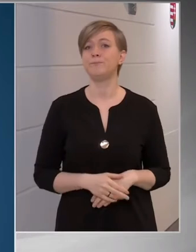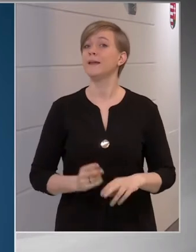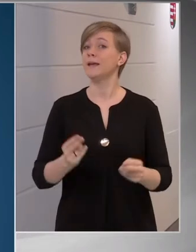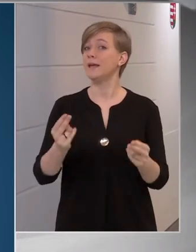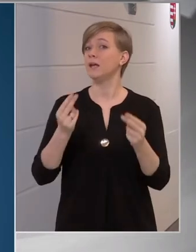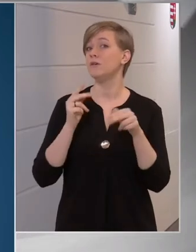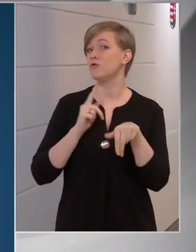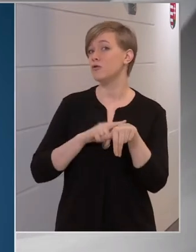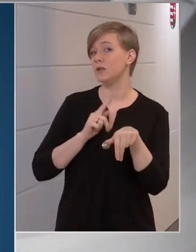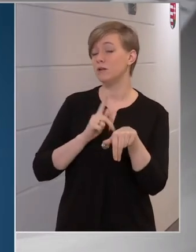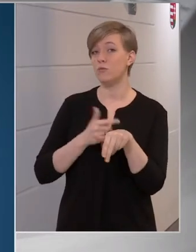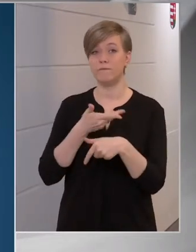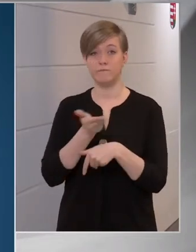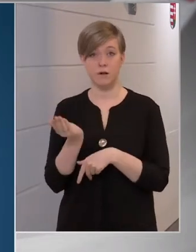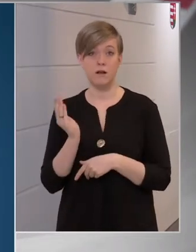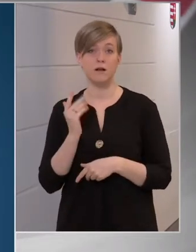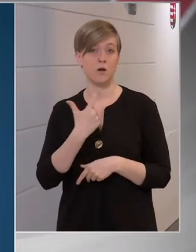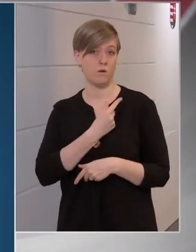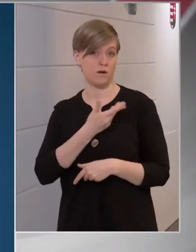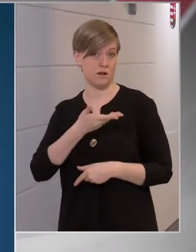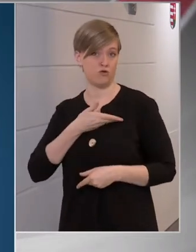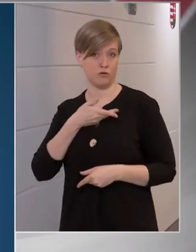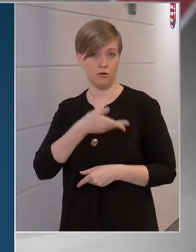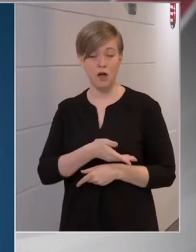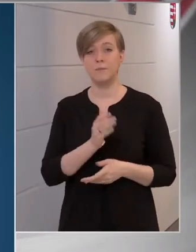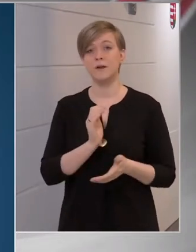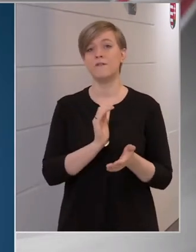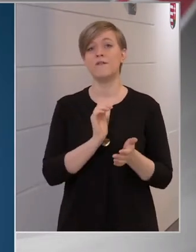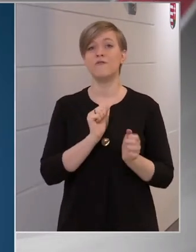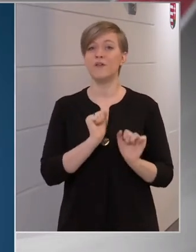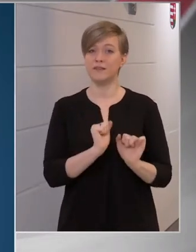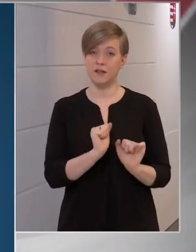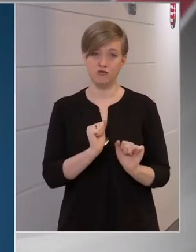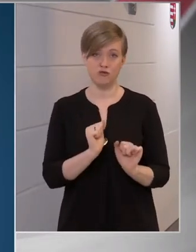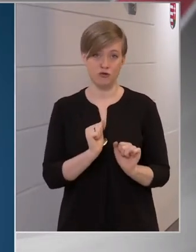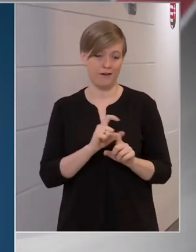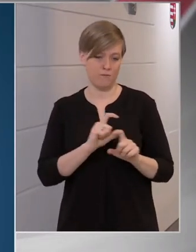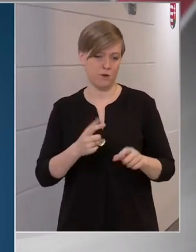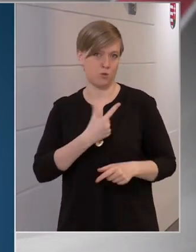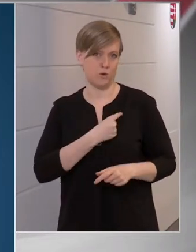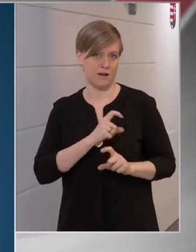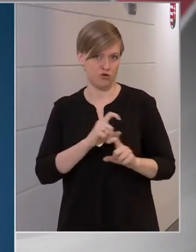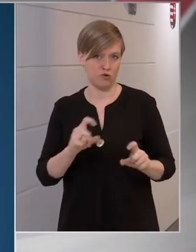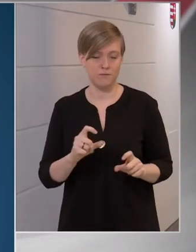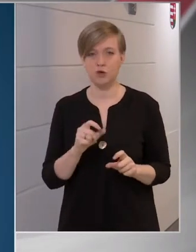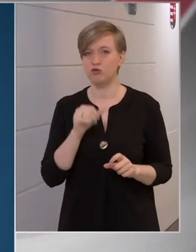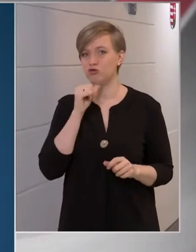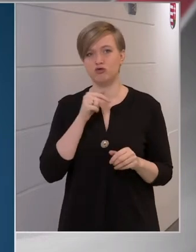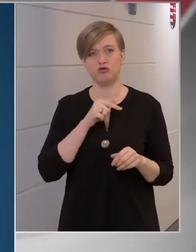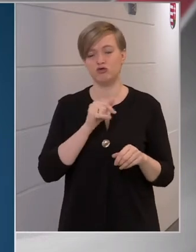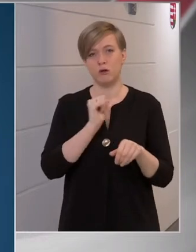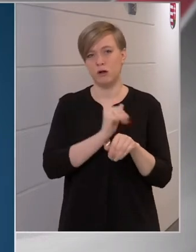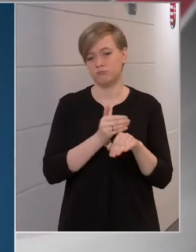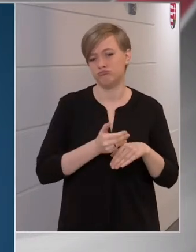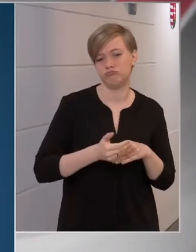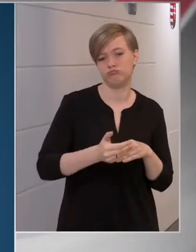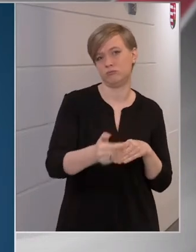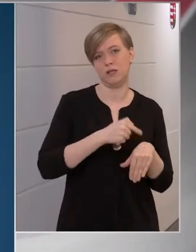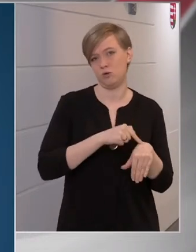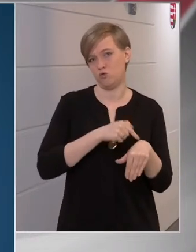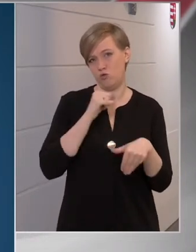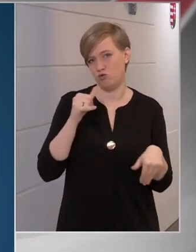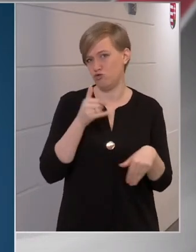érvényességi időnél, hogyha valaki oltást kapott, és a védettség az oltást következtében állt elő, akkor nincs hatájart ideje az igazolványnak.